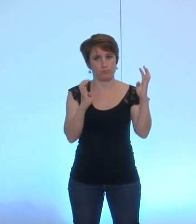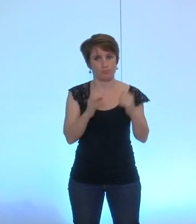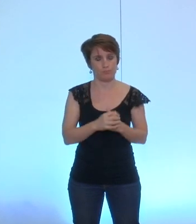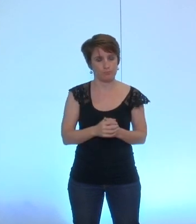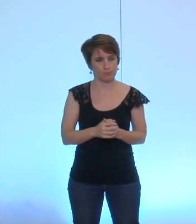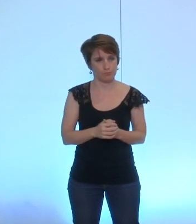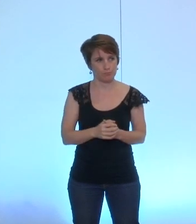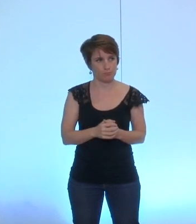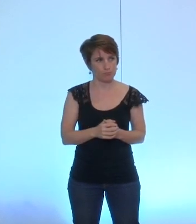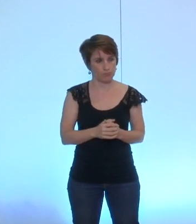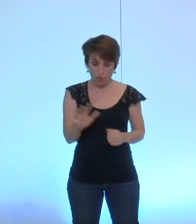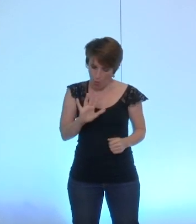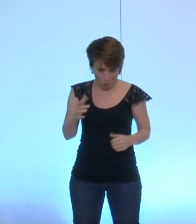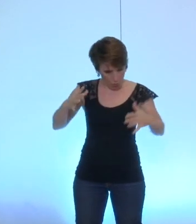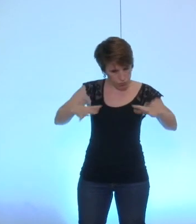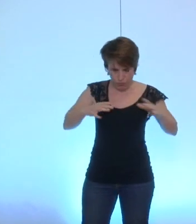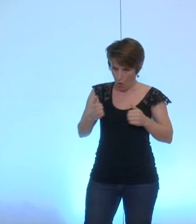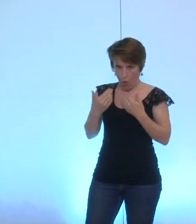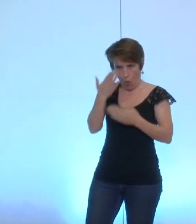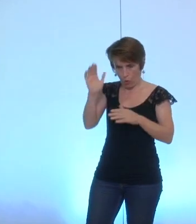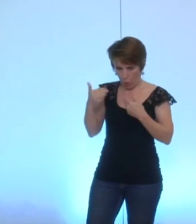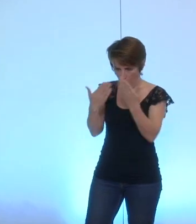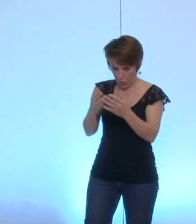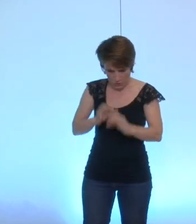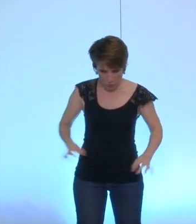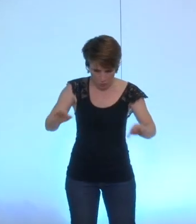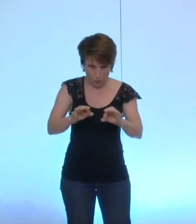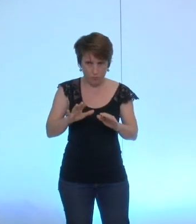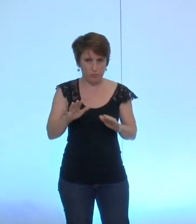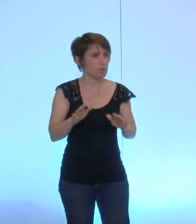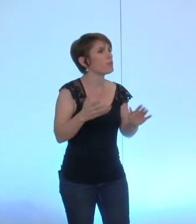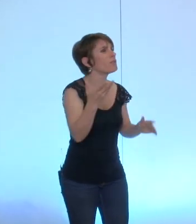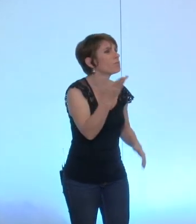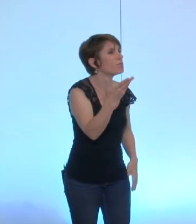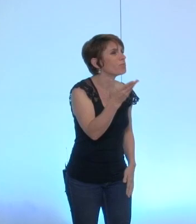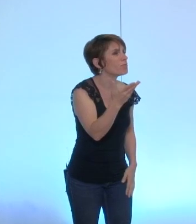non non il n pas de proposition à faire bon on fait une pardon